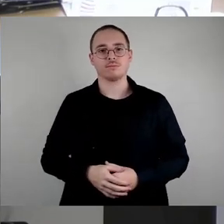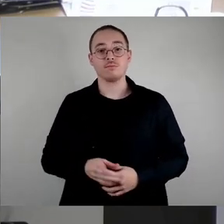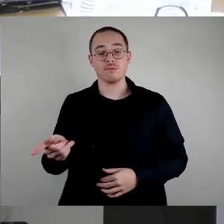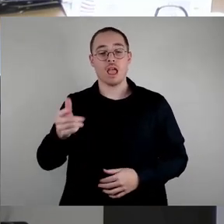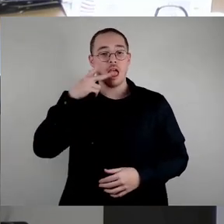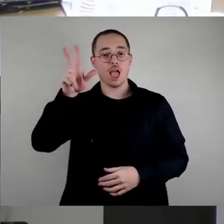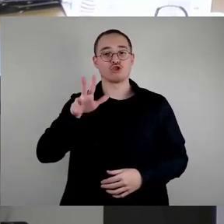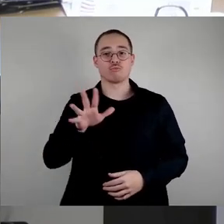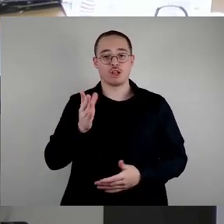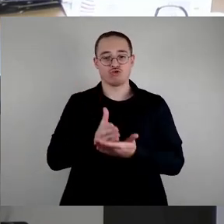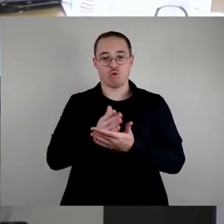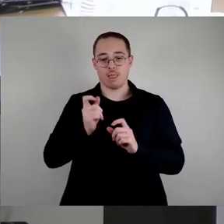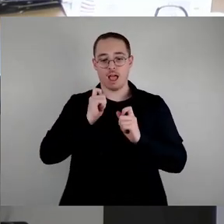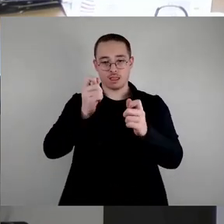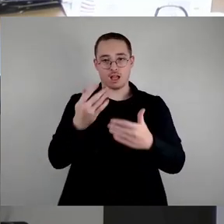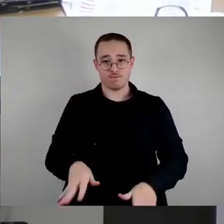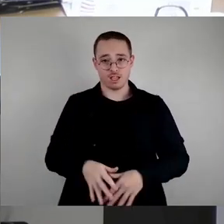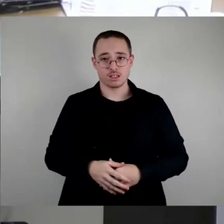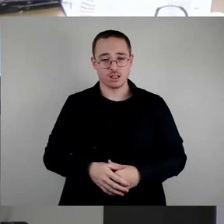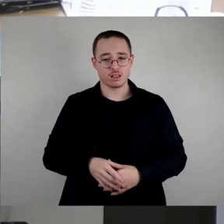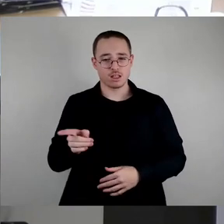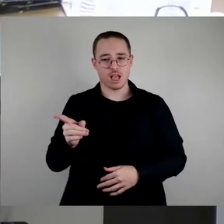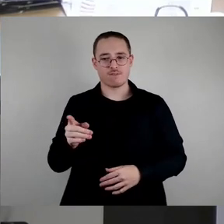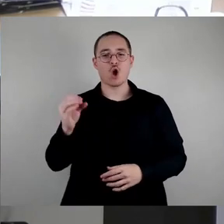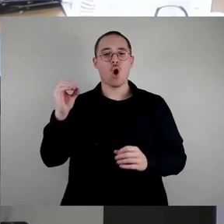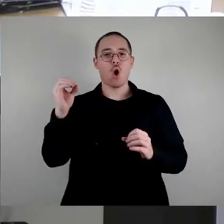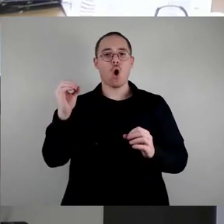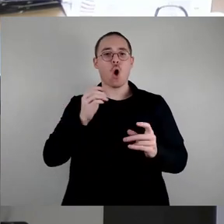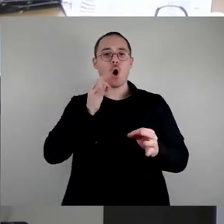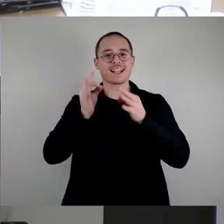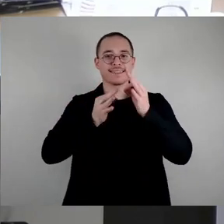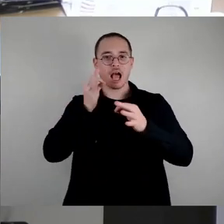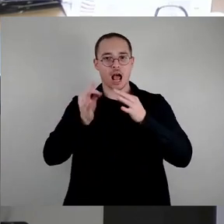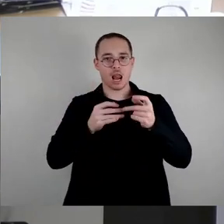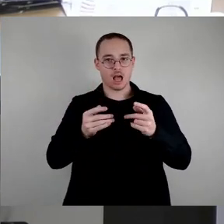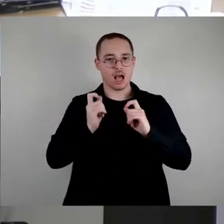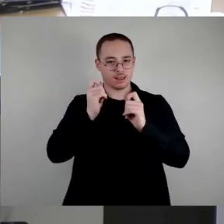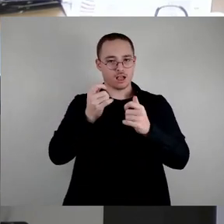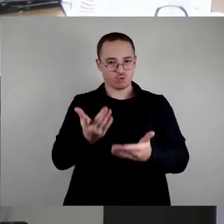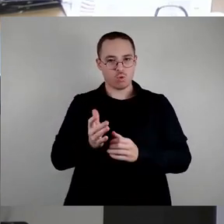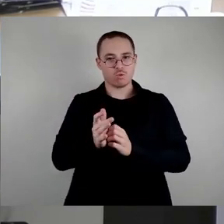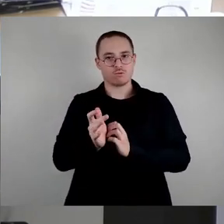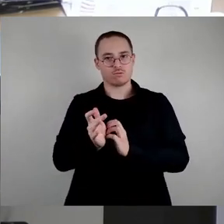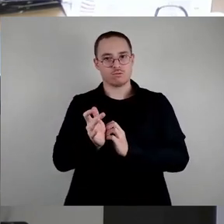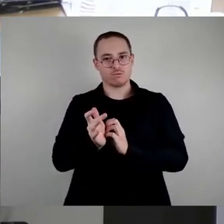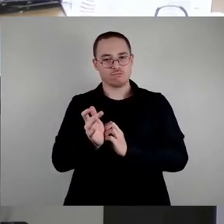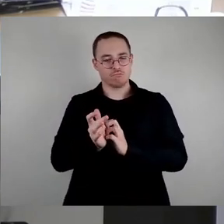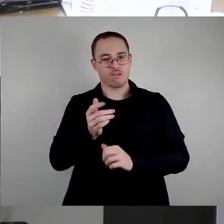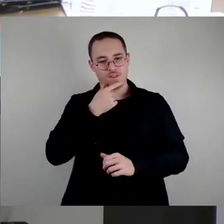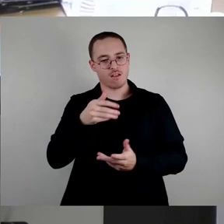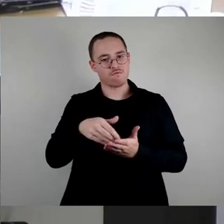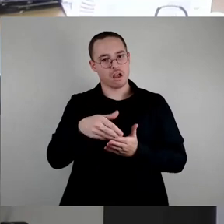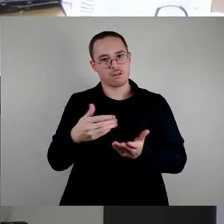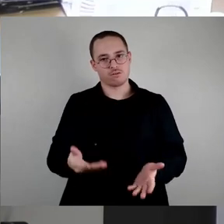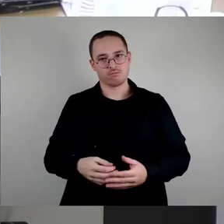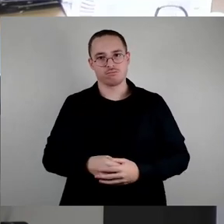Beschlussgrundlage zu machen. Das will ich auch noch mal bekräftigen, um nicht mit diesem sehr differenzierten Finanzausschussvotum umgehen zu